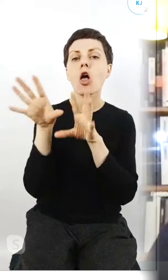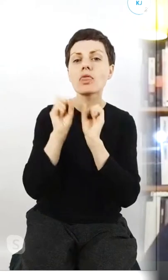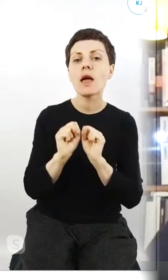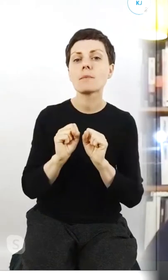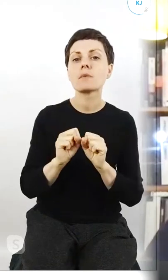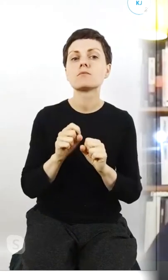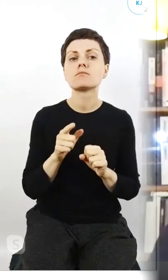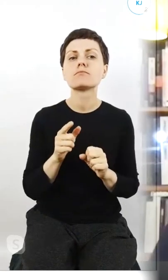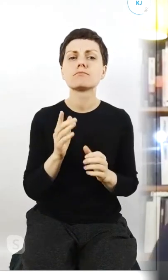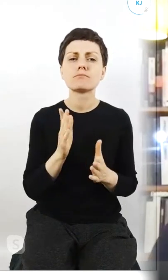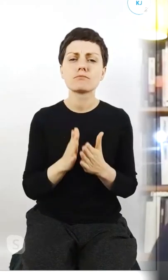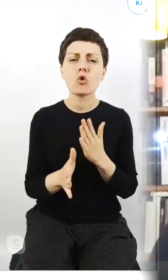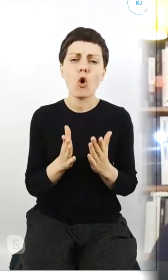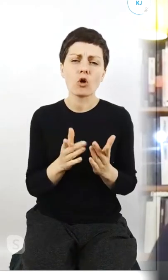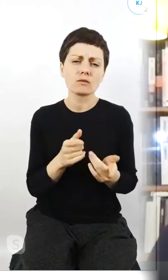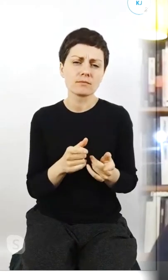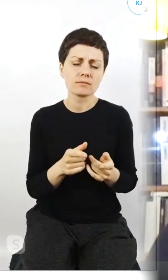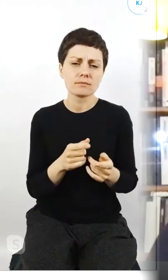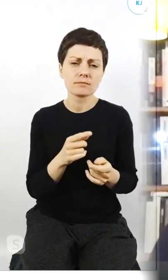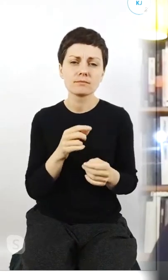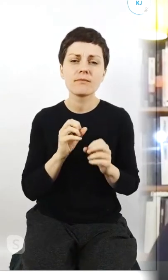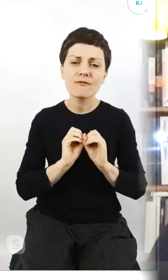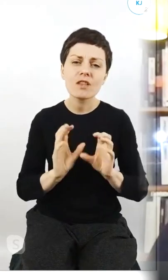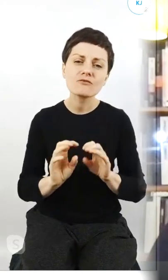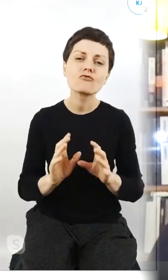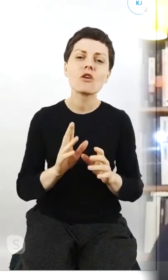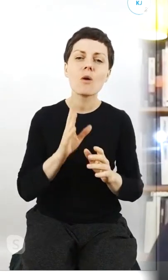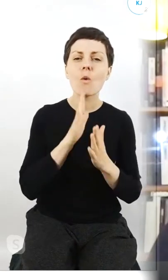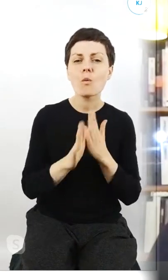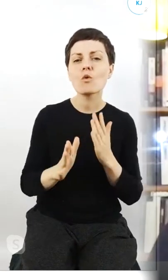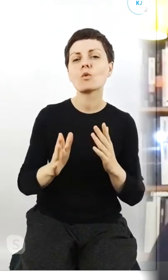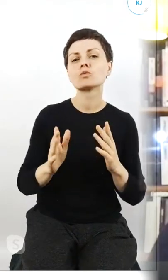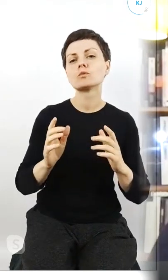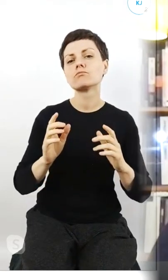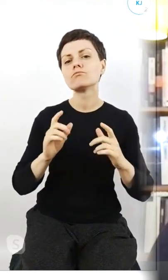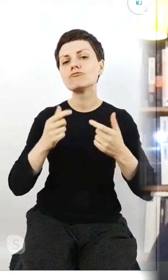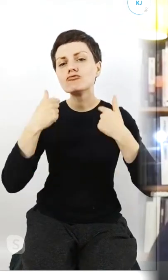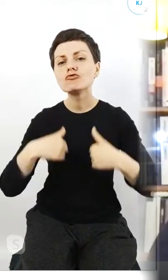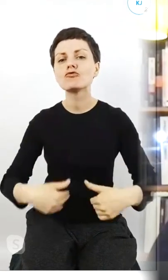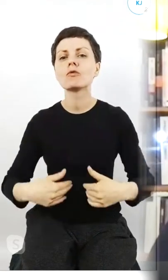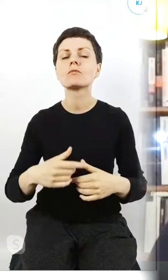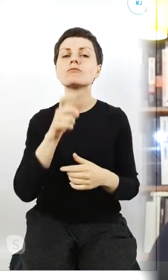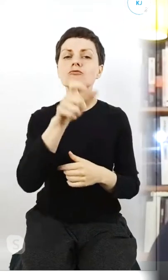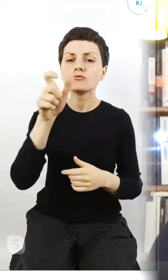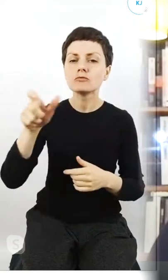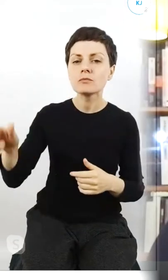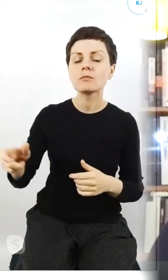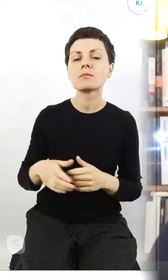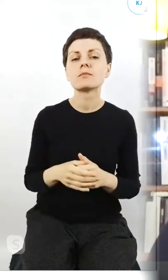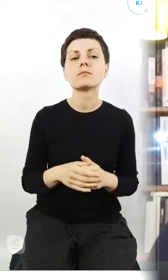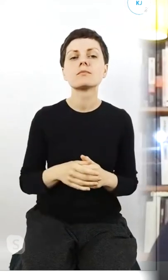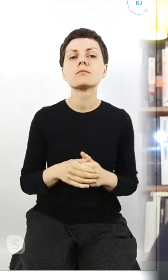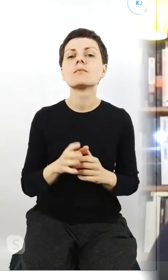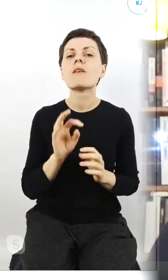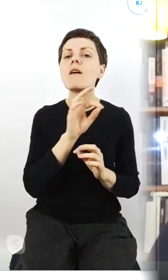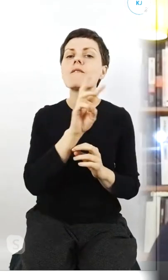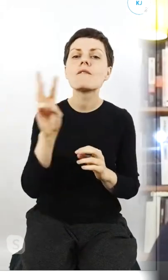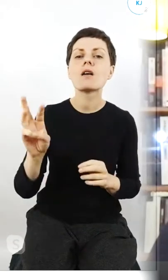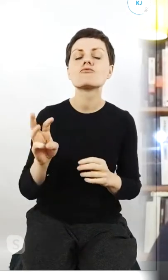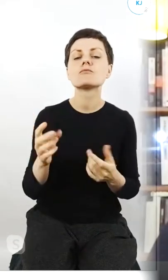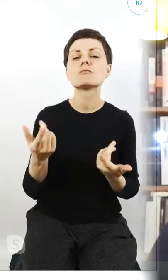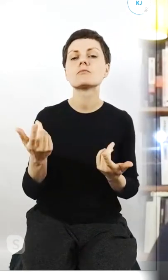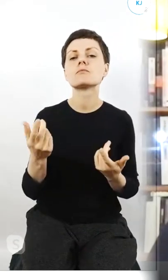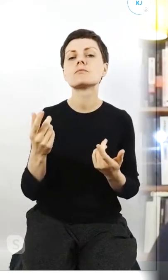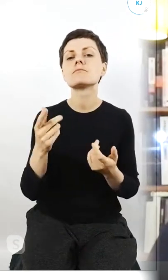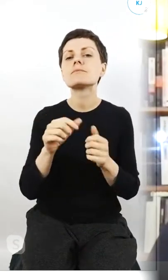Takie proste, znaczy zacznijmy od takiego jakby zdefiniowania siebie, po prostu i swojej, swojej, swojego, no, kondycji po, po, po,